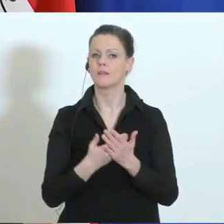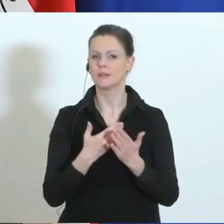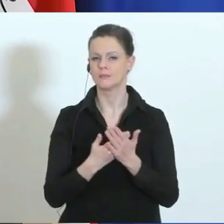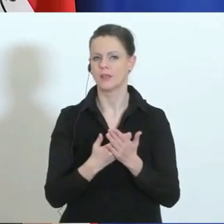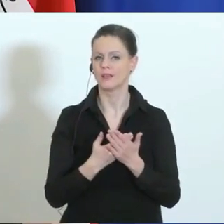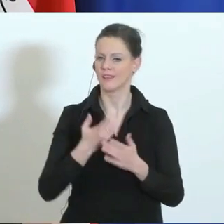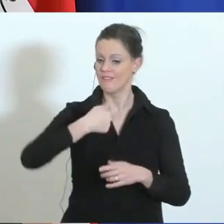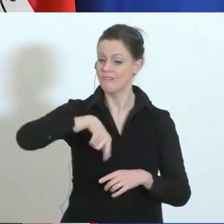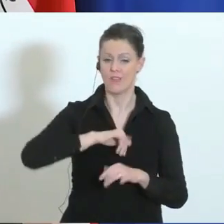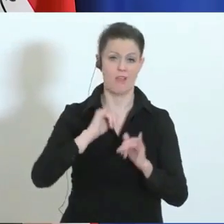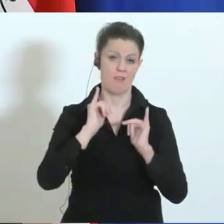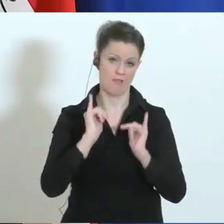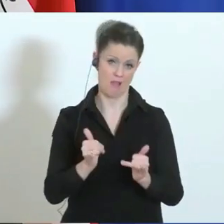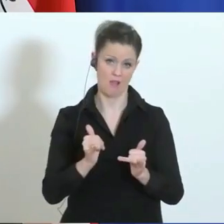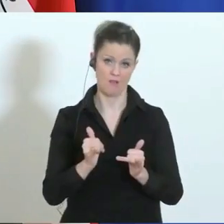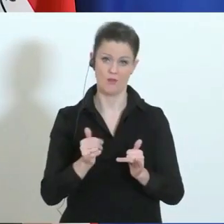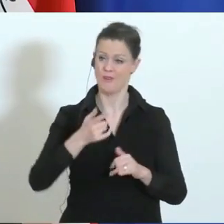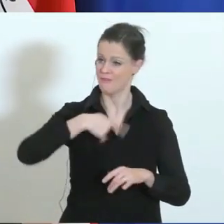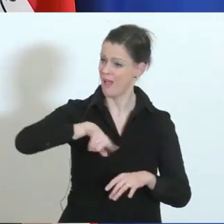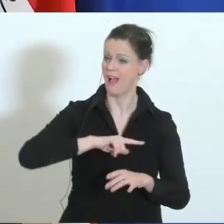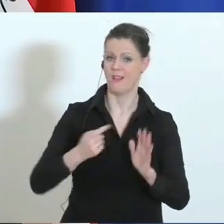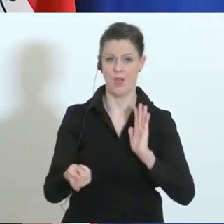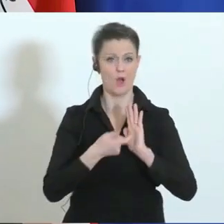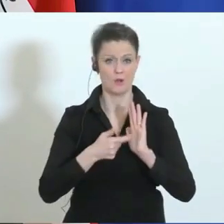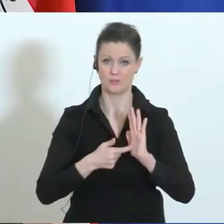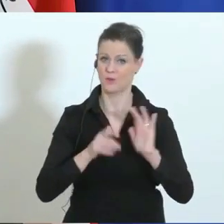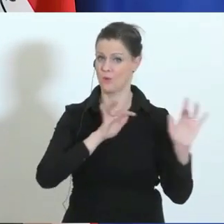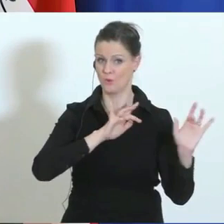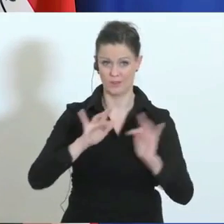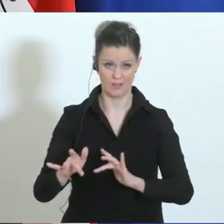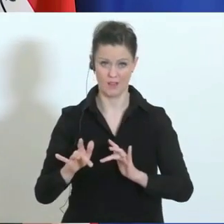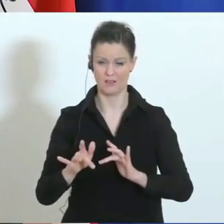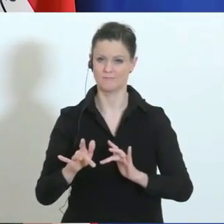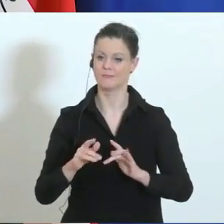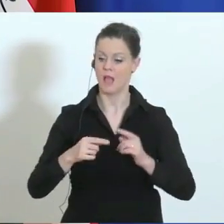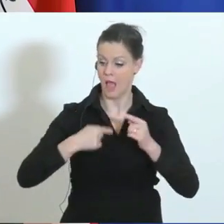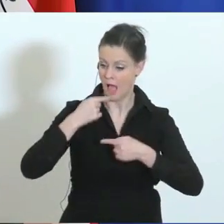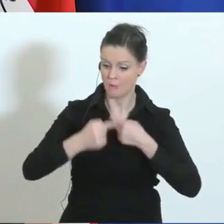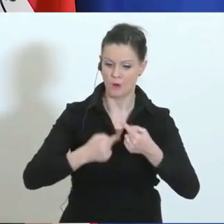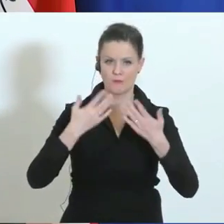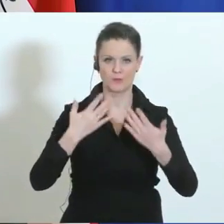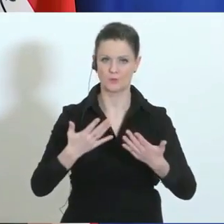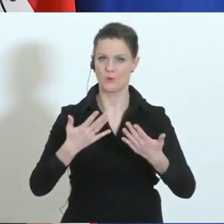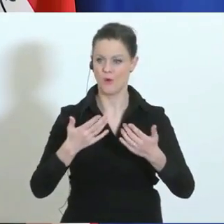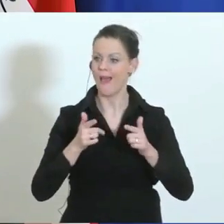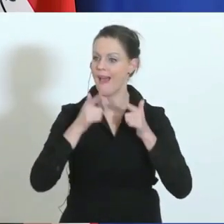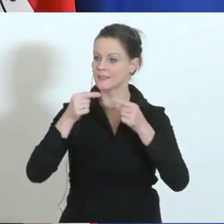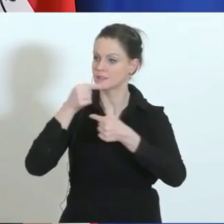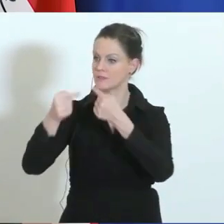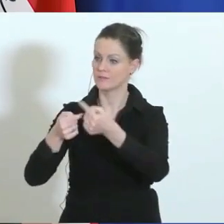ja, wir sind alle gefordert, aus Abläufen, Einsatzverfahren zu lernen und besser zu werden. Das passiert auch laufend jetzt